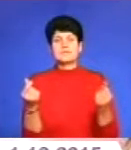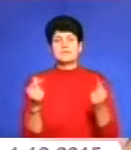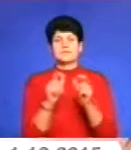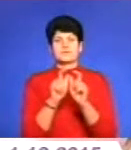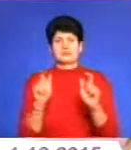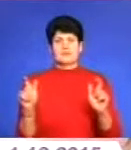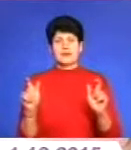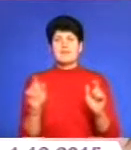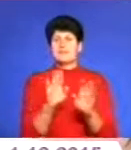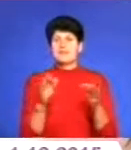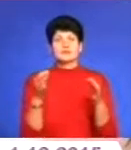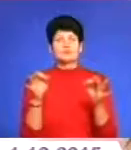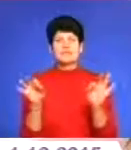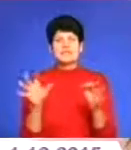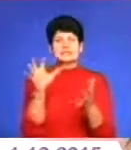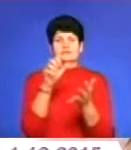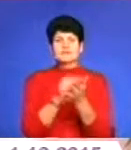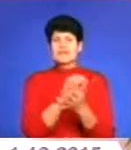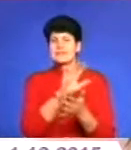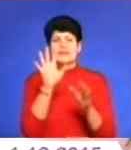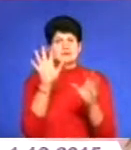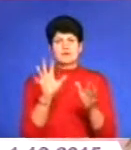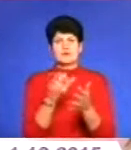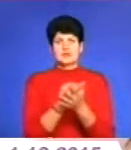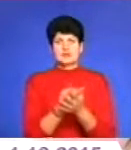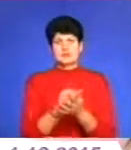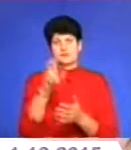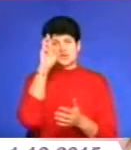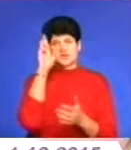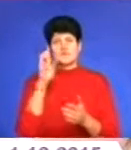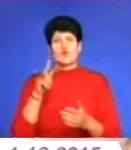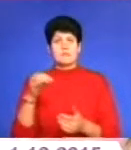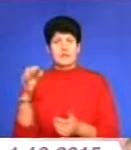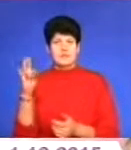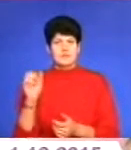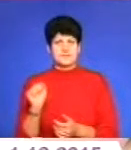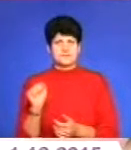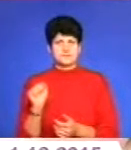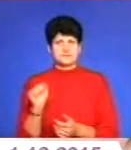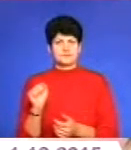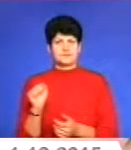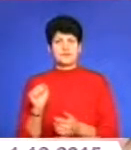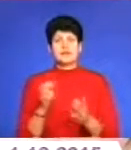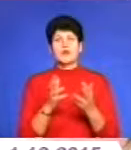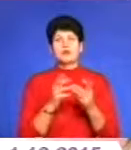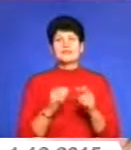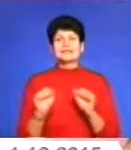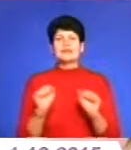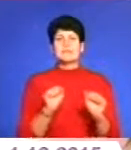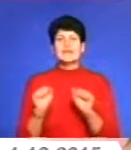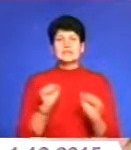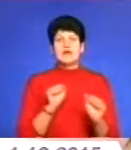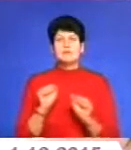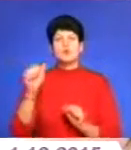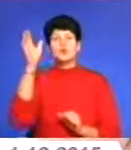не допустити незаконного заволодіння комунального майна. На рахунок Департаменту освіти, що